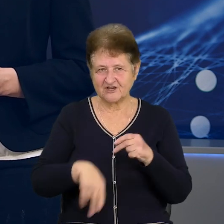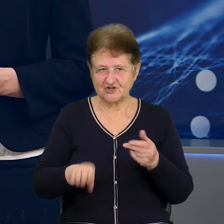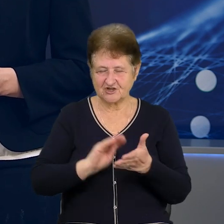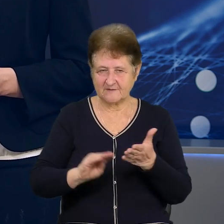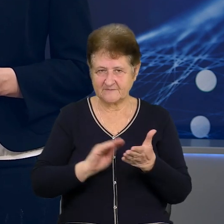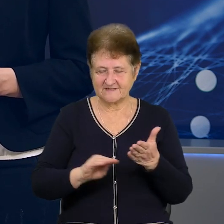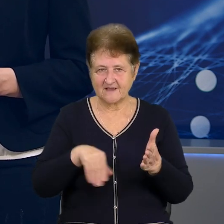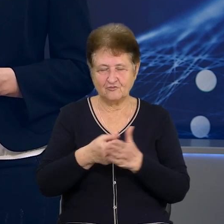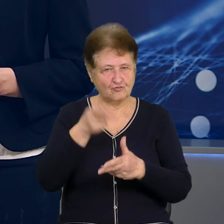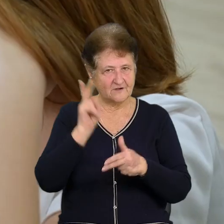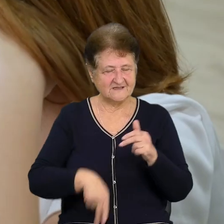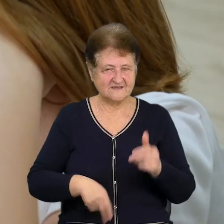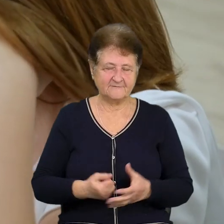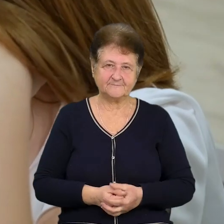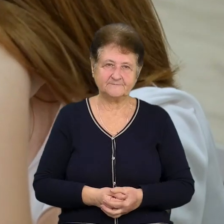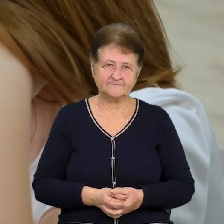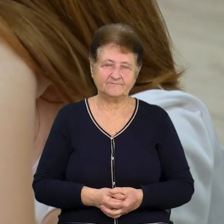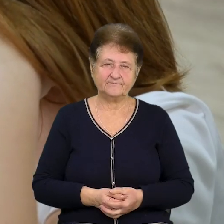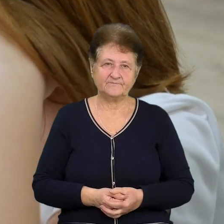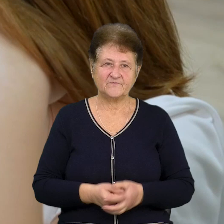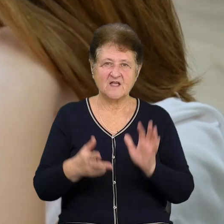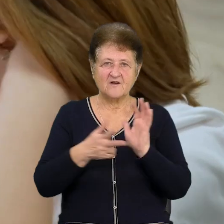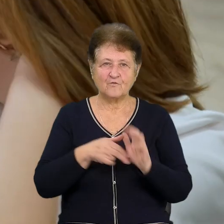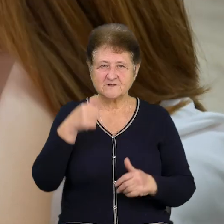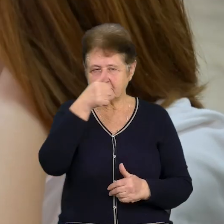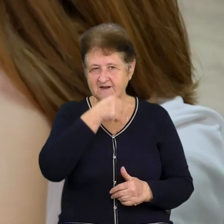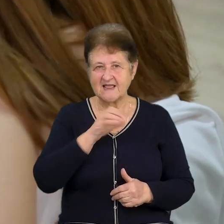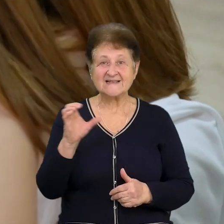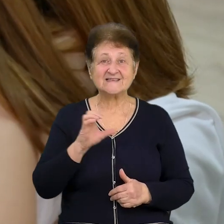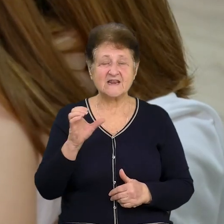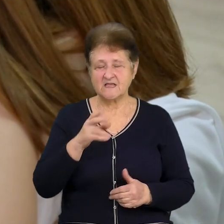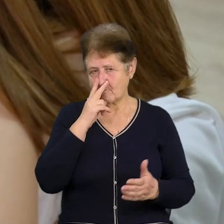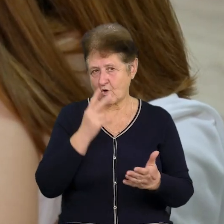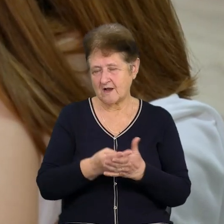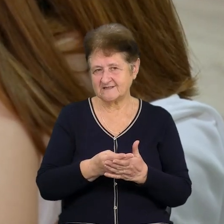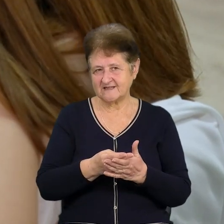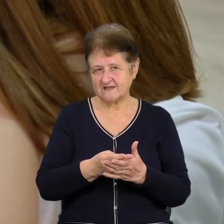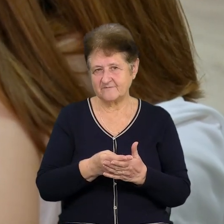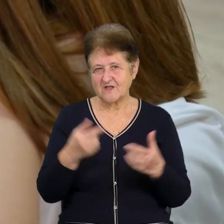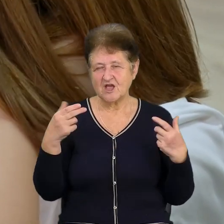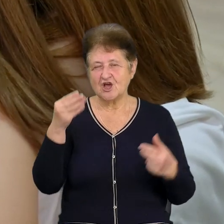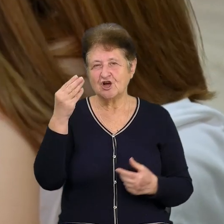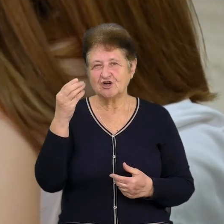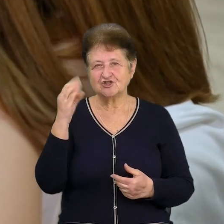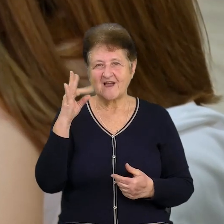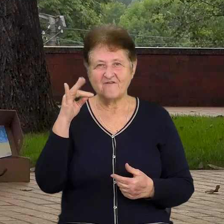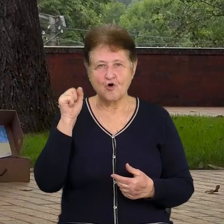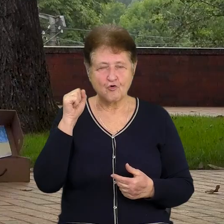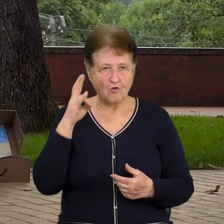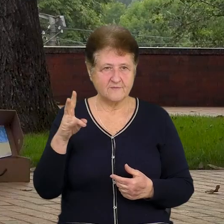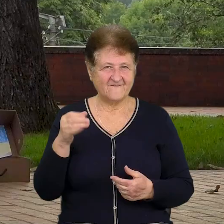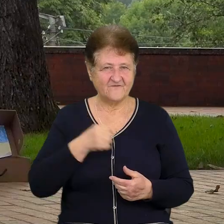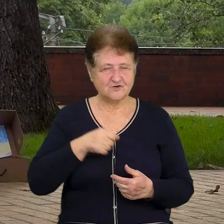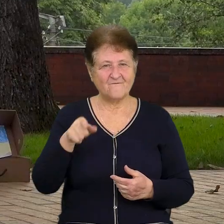розповість Дар'я Янушкевич. Восьмирічний Сергій Мороз показує шаврони від військових дев'ятирічній Кірі.